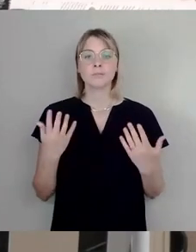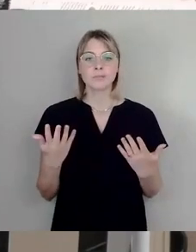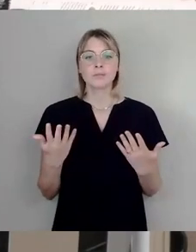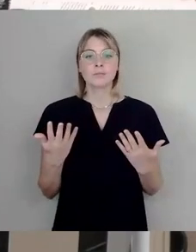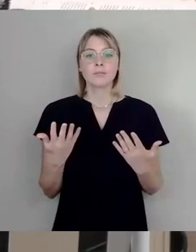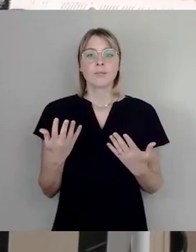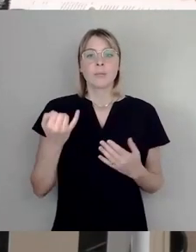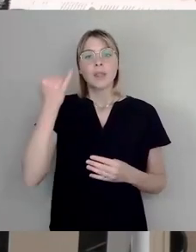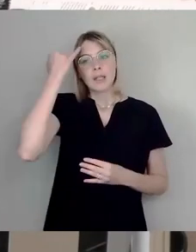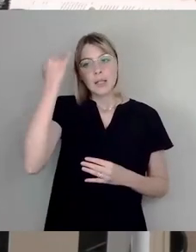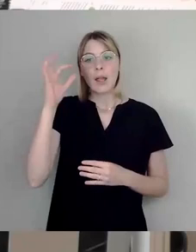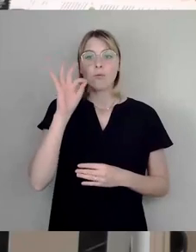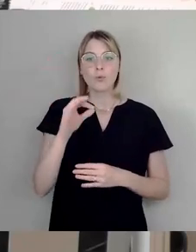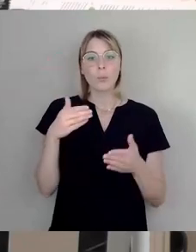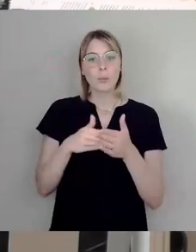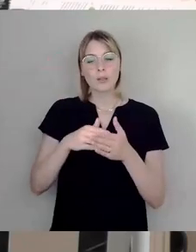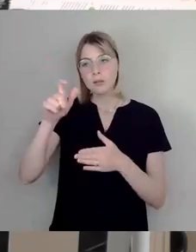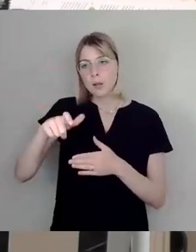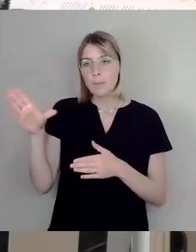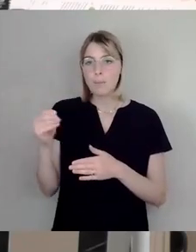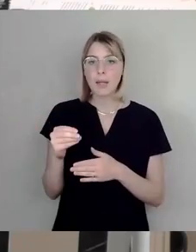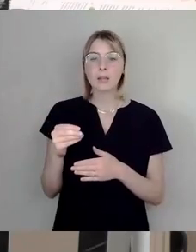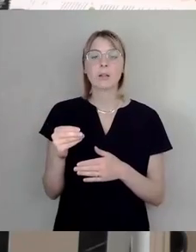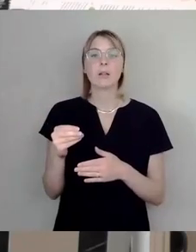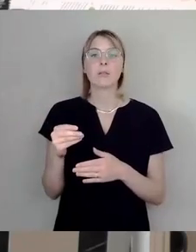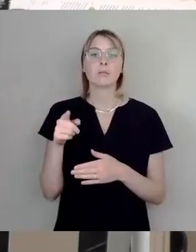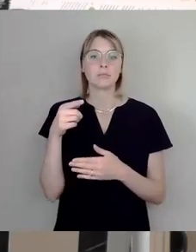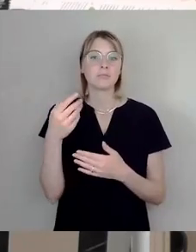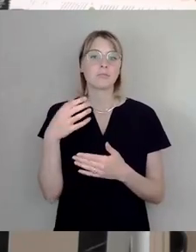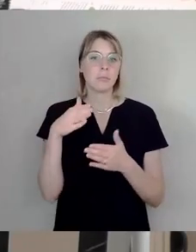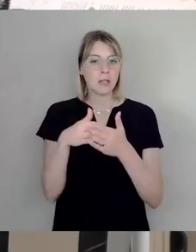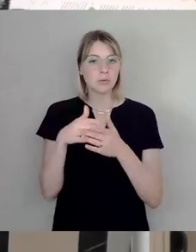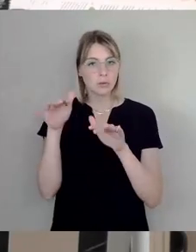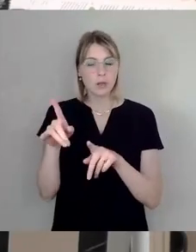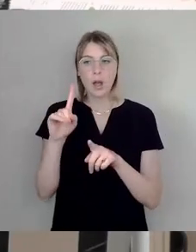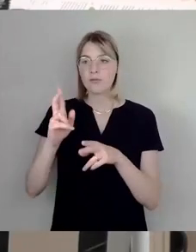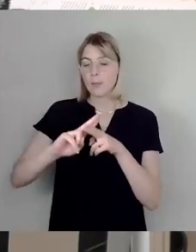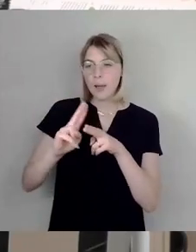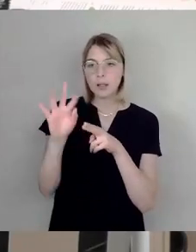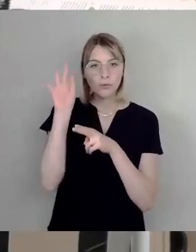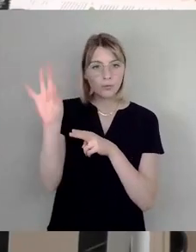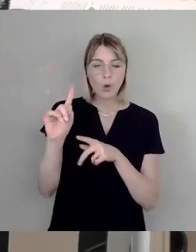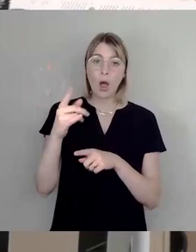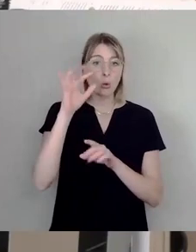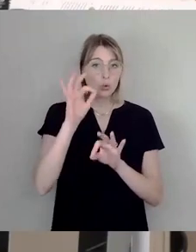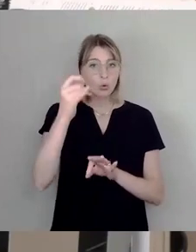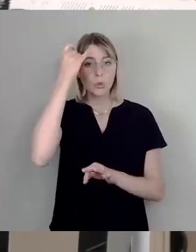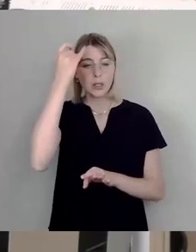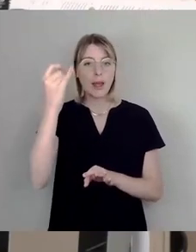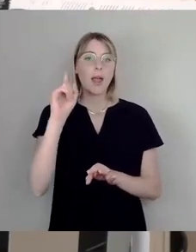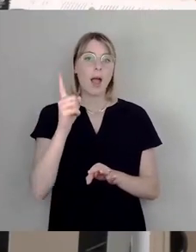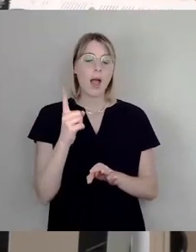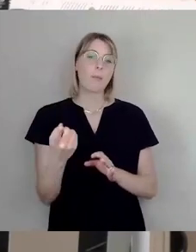behinderte Leute mit Benachteiligung da auch nachzubessern, auch gute Idee. Aber eben einfach handwerklich schade.